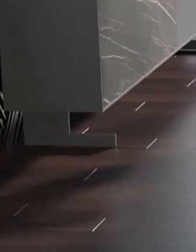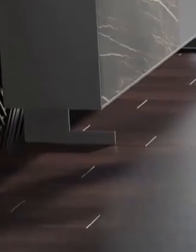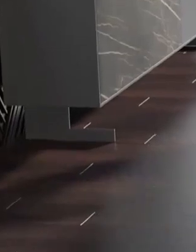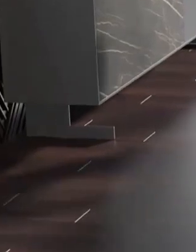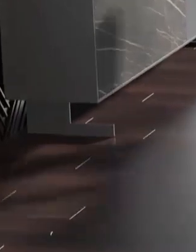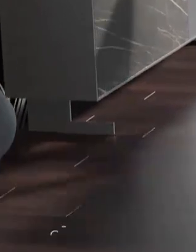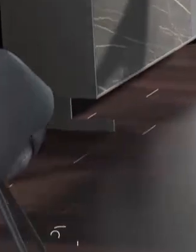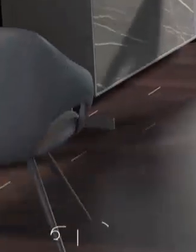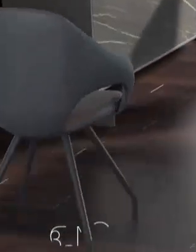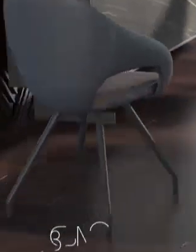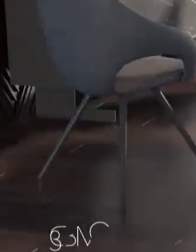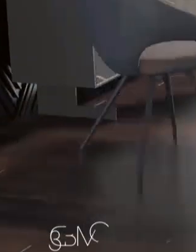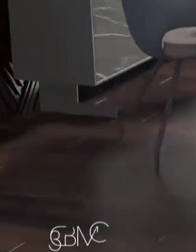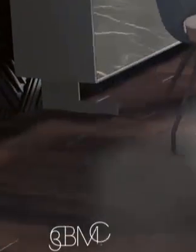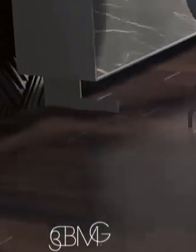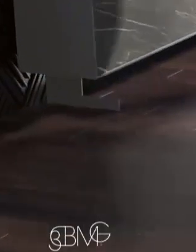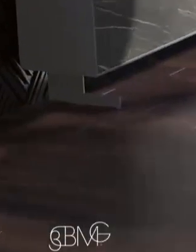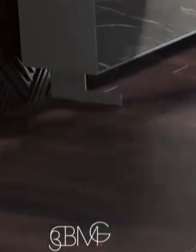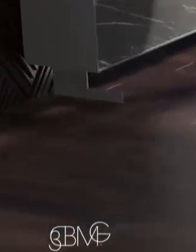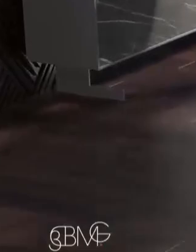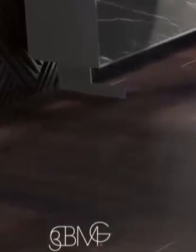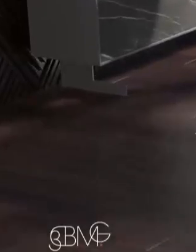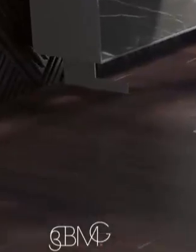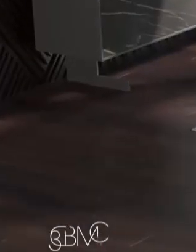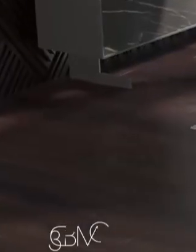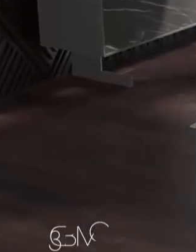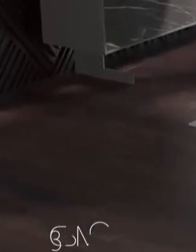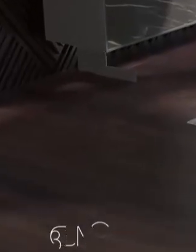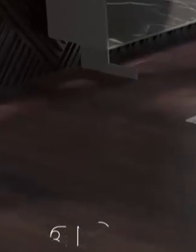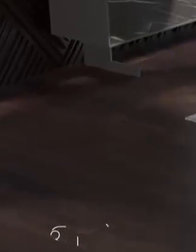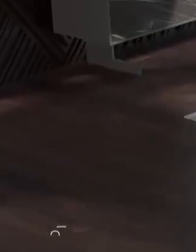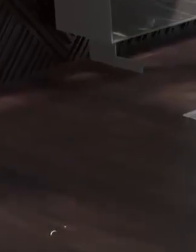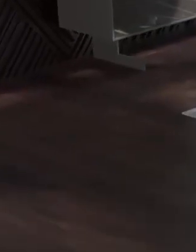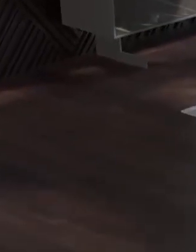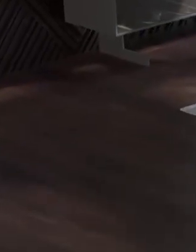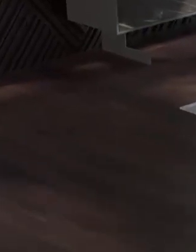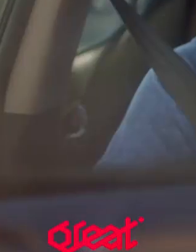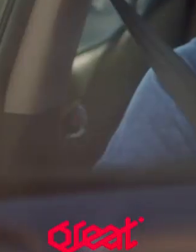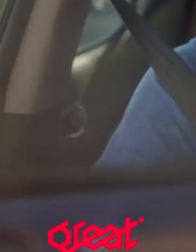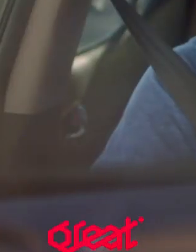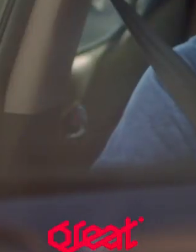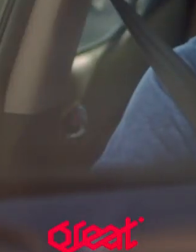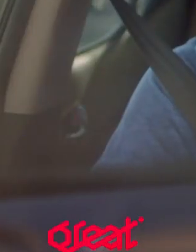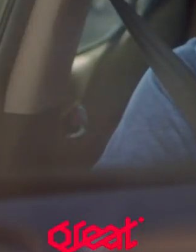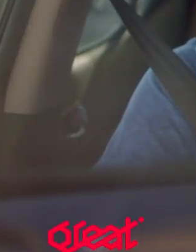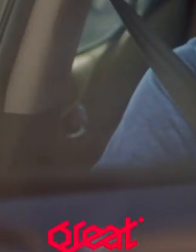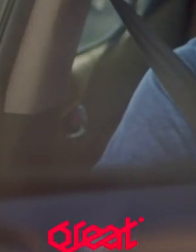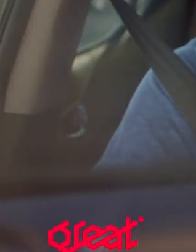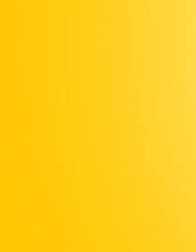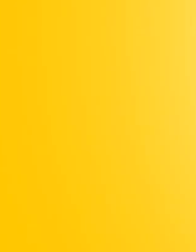תיבני סנטר. המרכז לעיצוב כל הבית. תיבני סנטר. זה פתית.